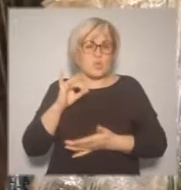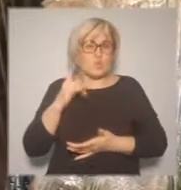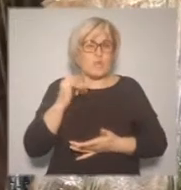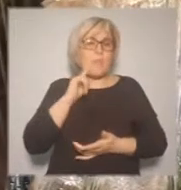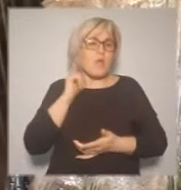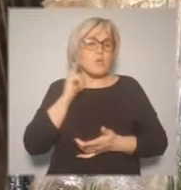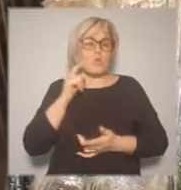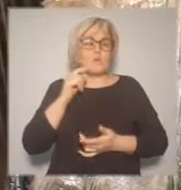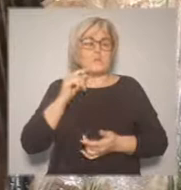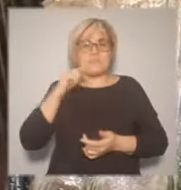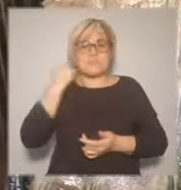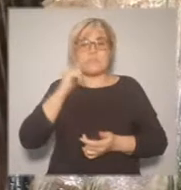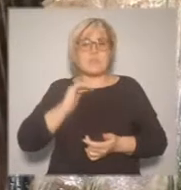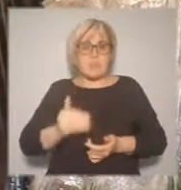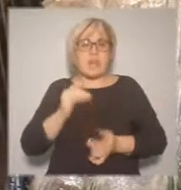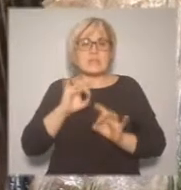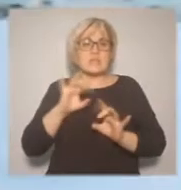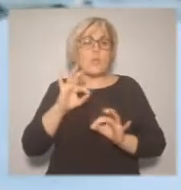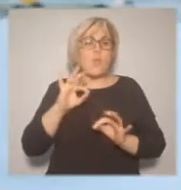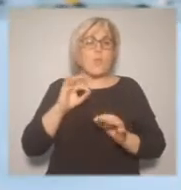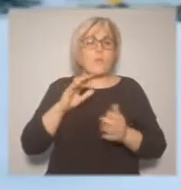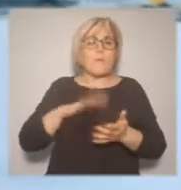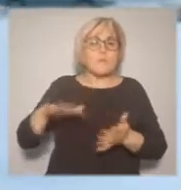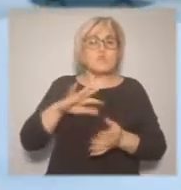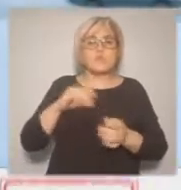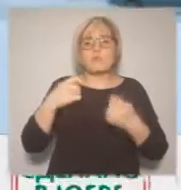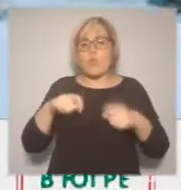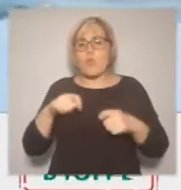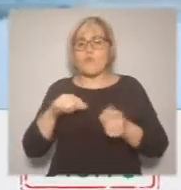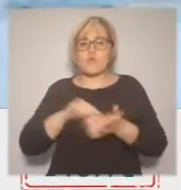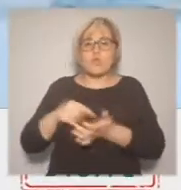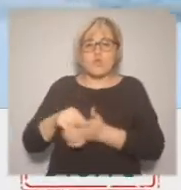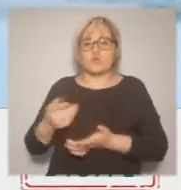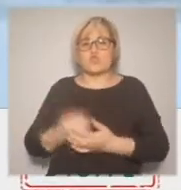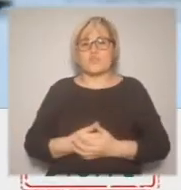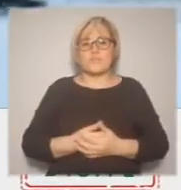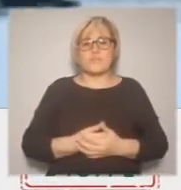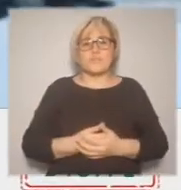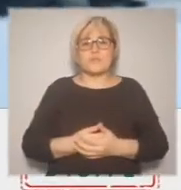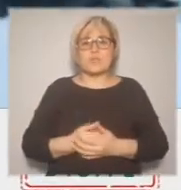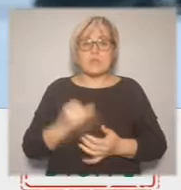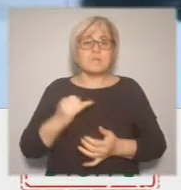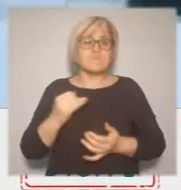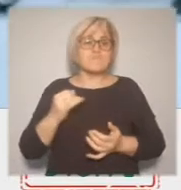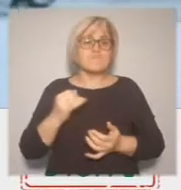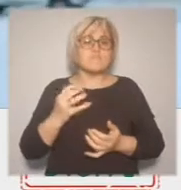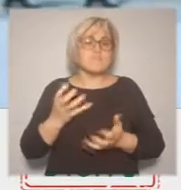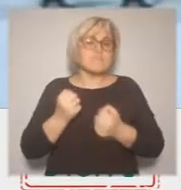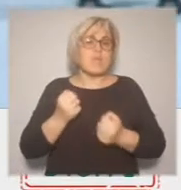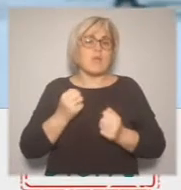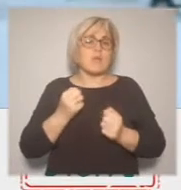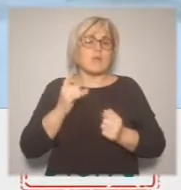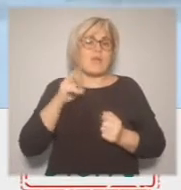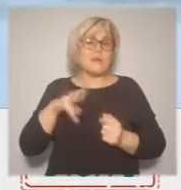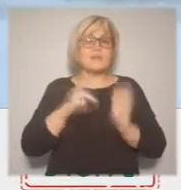Сургуте и Нижневартовске. На данный момент наш кооператив «Ермак Агра» открыл уже один магазин в городе